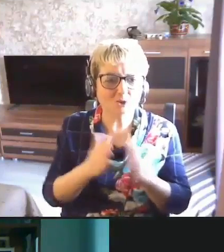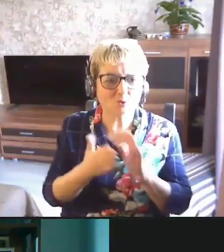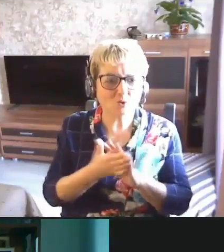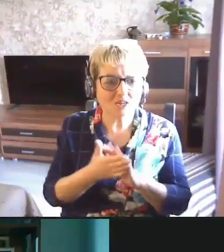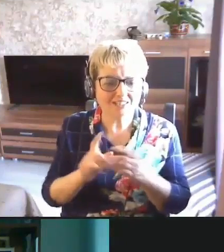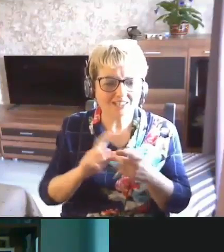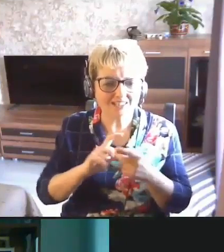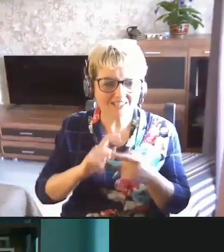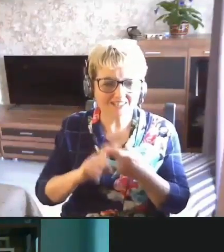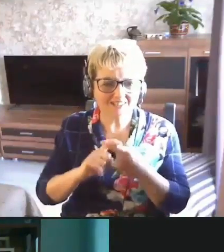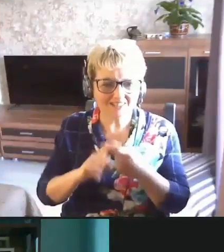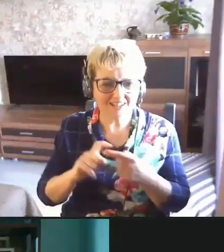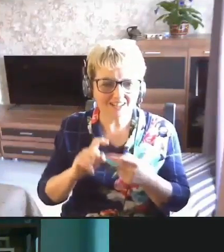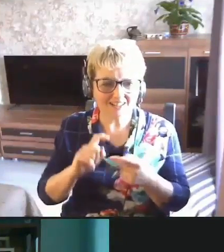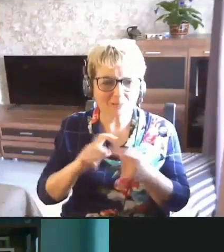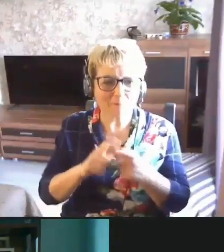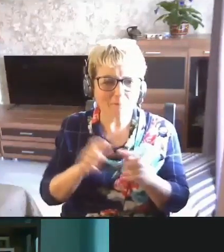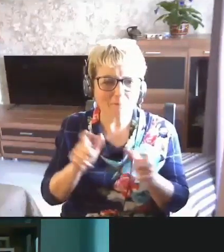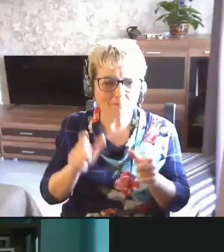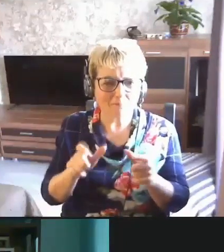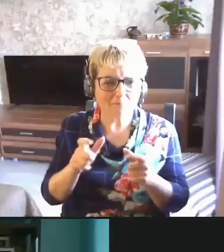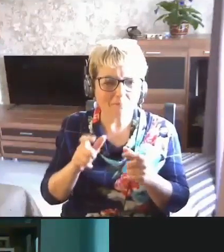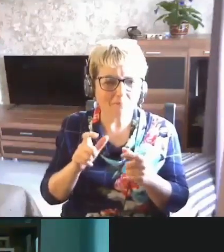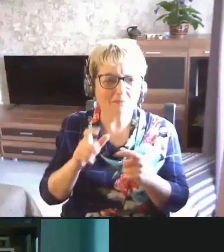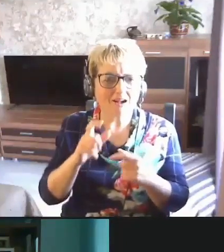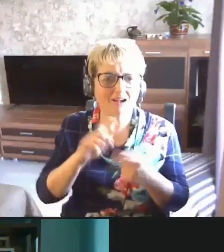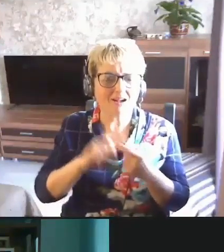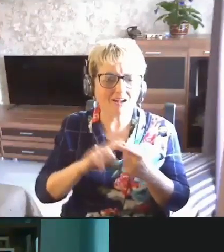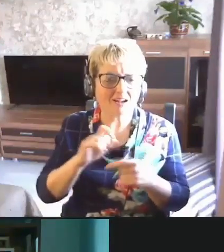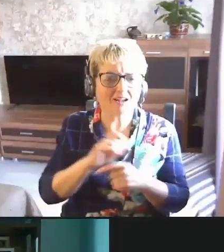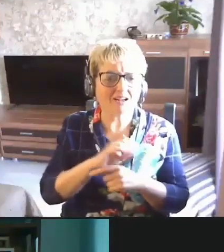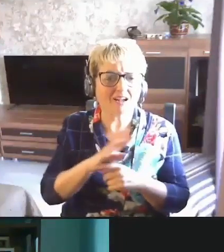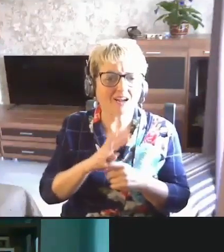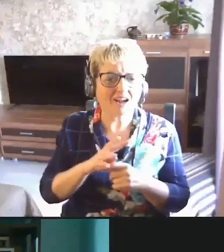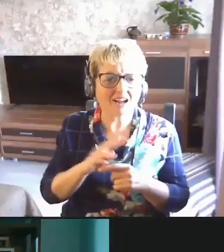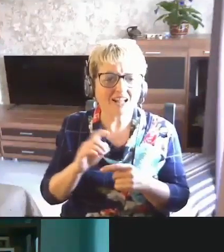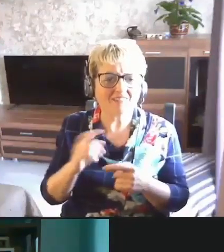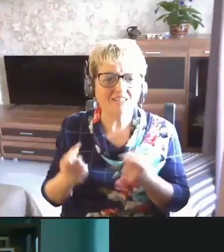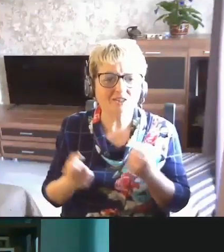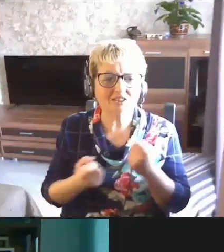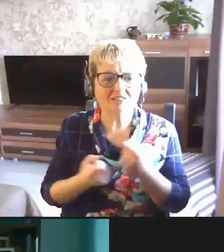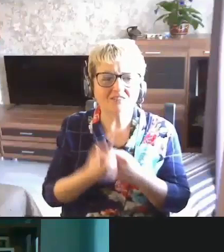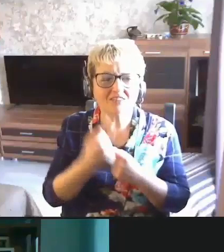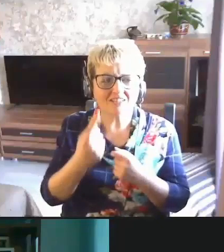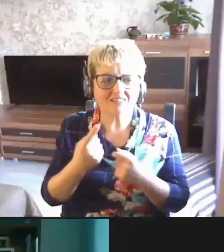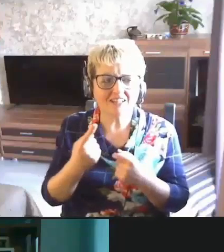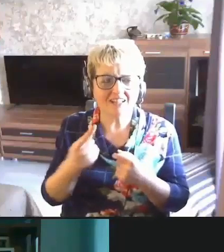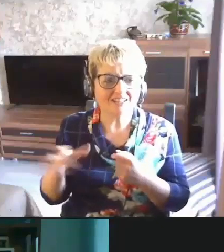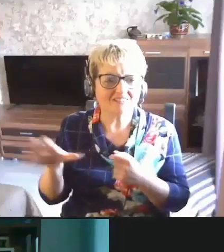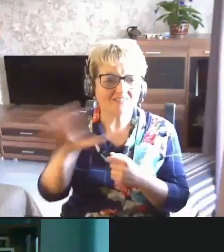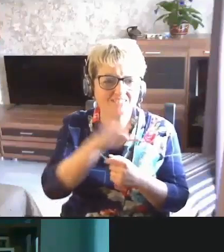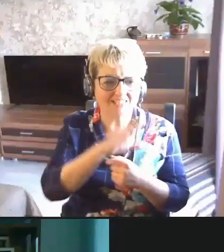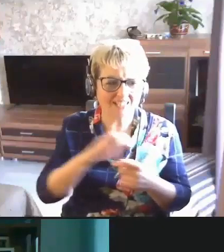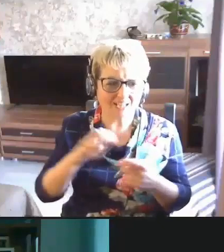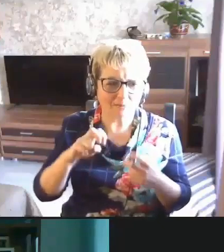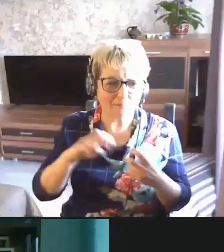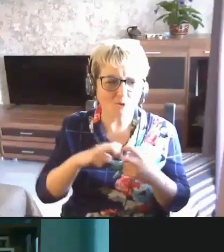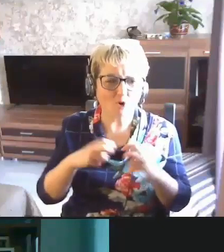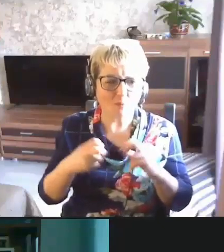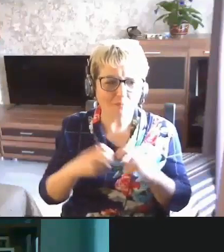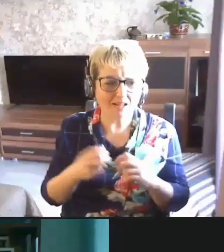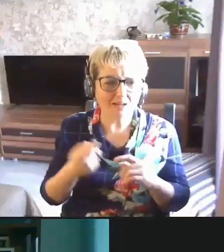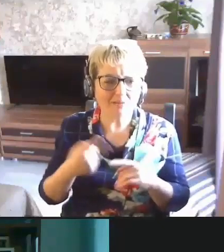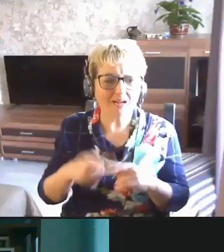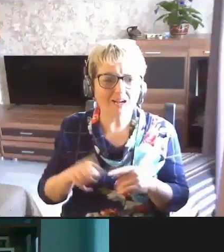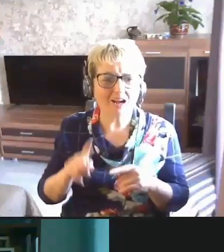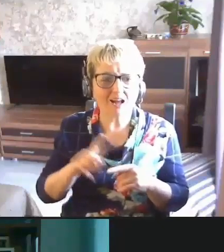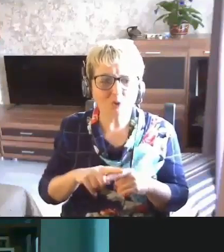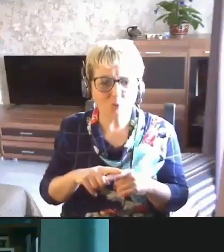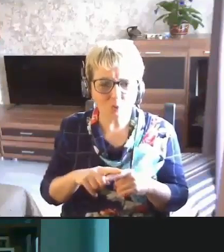пандемией, с коронавирусом выявила все проблемы, с которыми